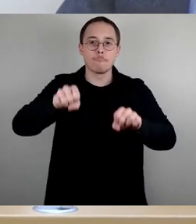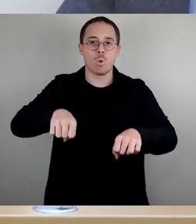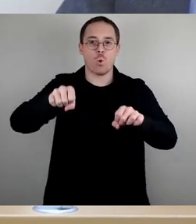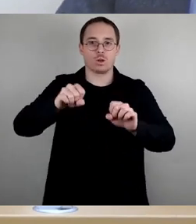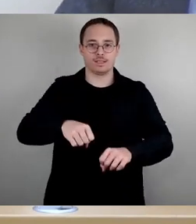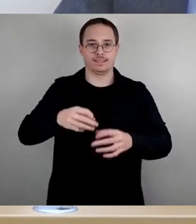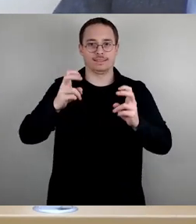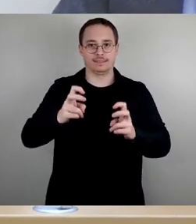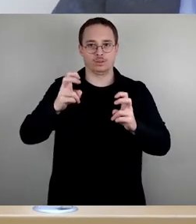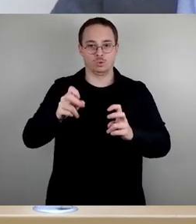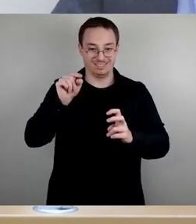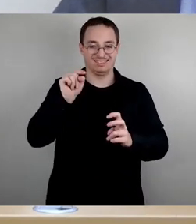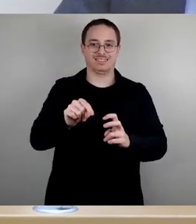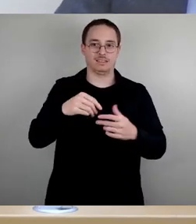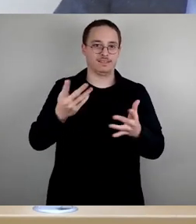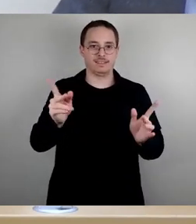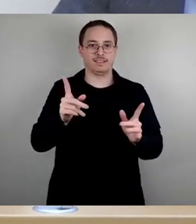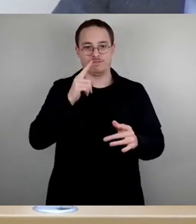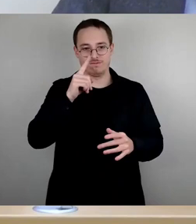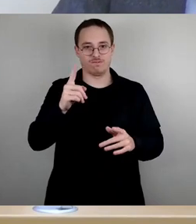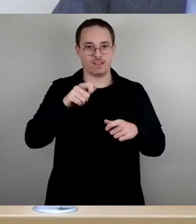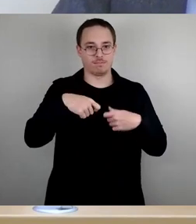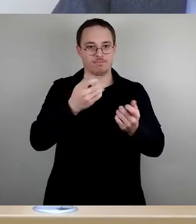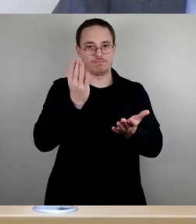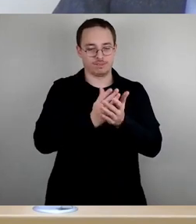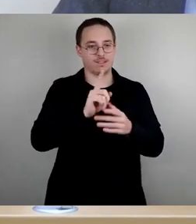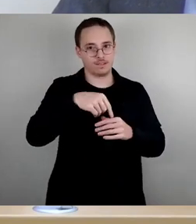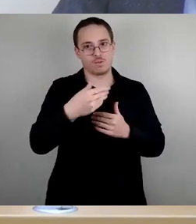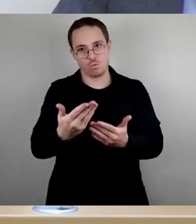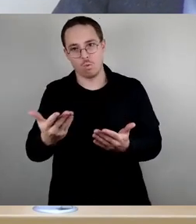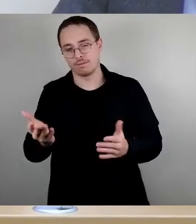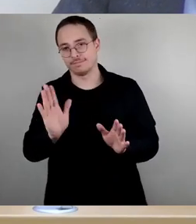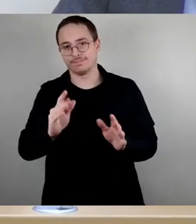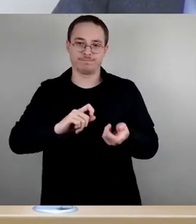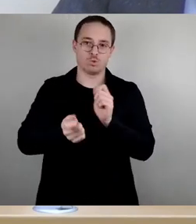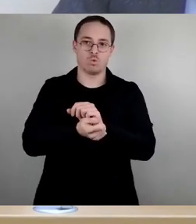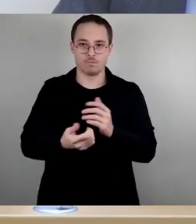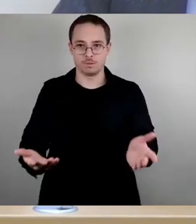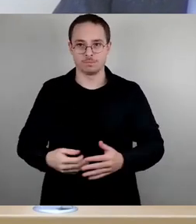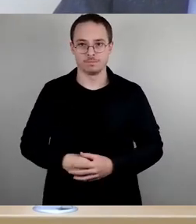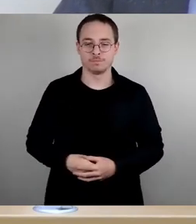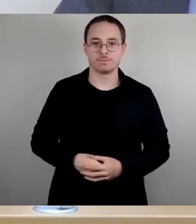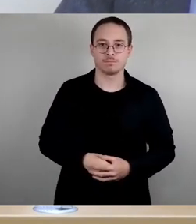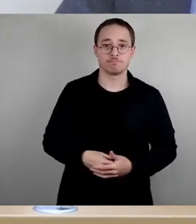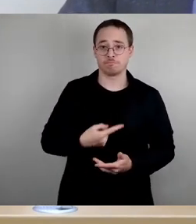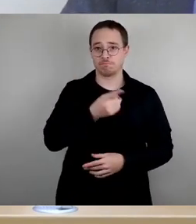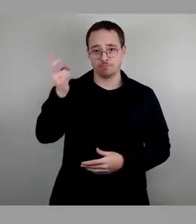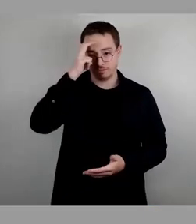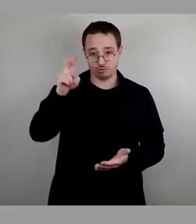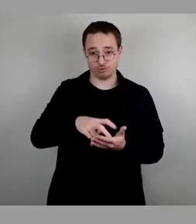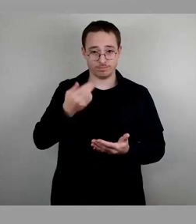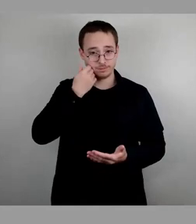erfolgen. Also mit dieser redaktionellen Änderung nochmal stelle ich diesen Ausschussbericht zur Abstimmung. Wer zustimmen kann, bitte ich um das Stimmzeichen.